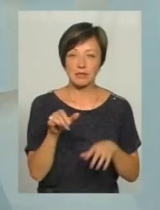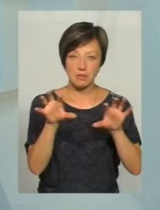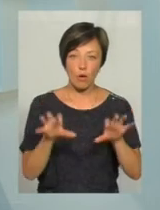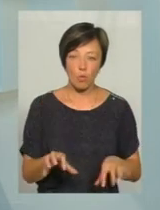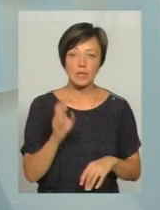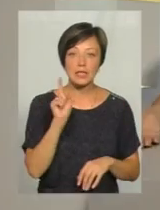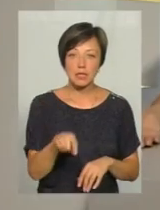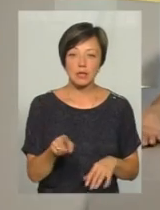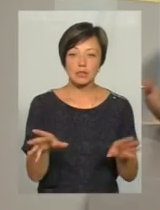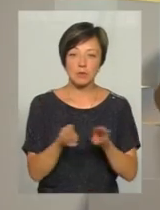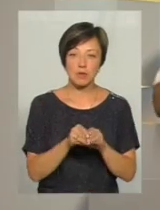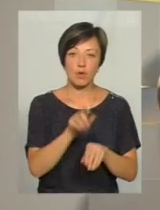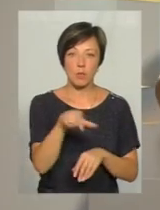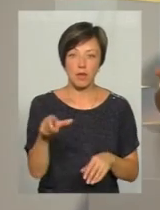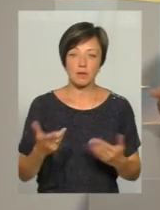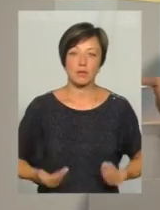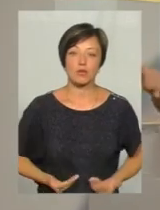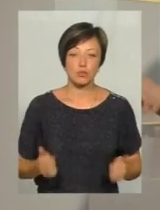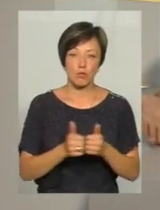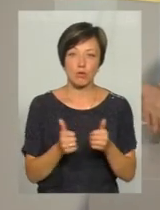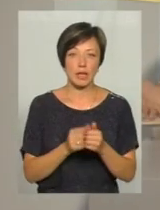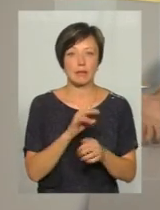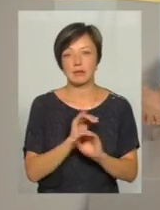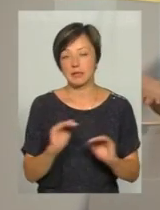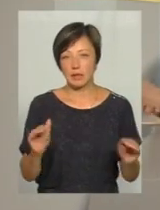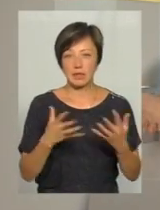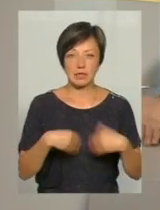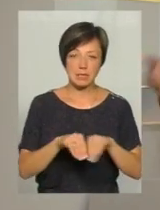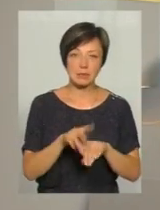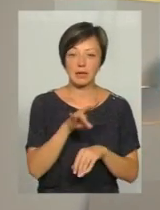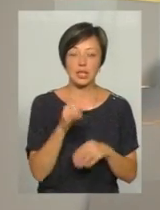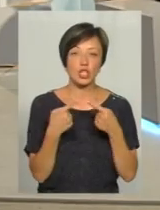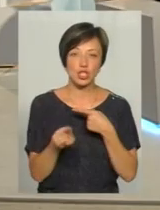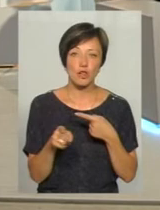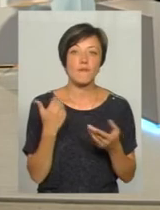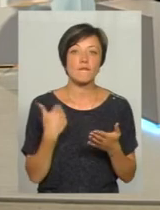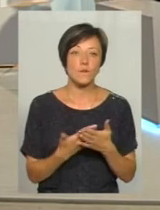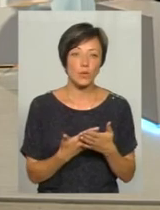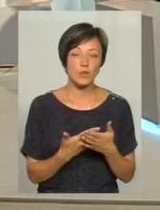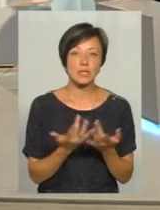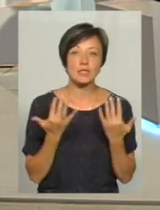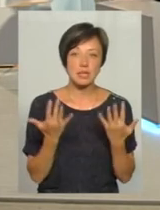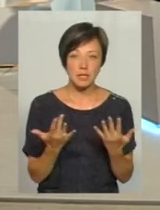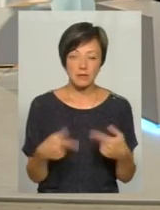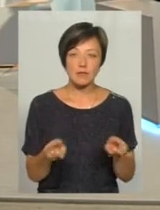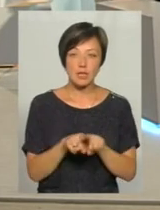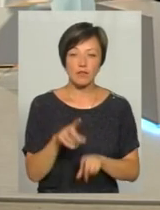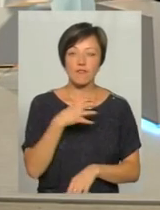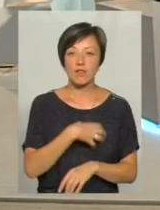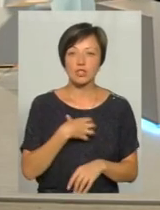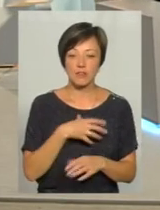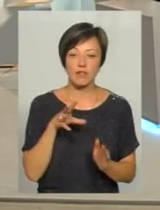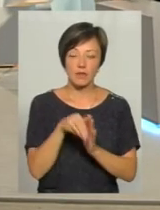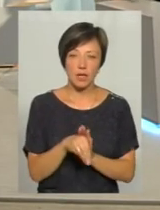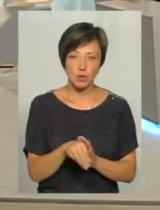ані тих співгромадян, які мешкають поряд, ні дітей, ні сім'ї і не інше. От наскільки, все ж таки, важливий